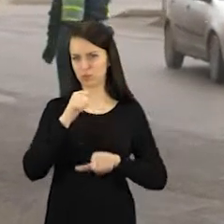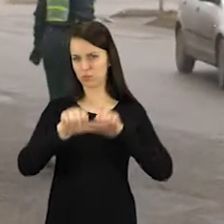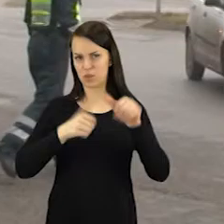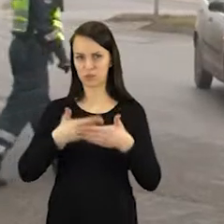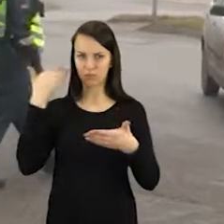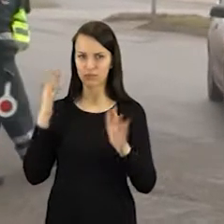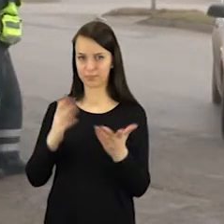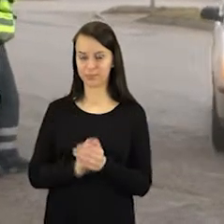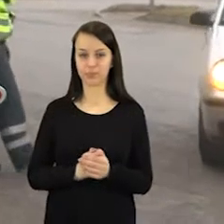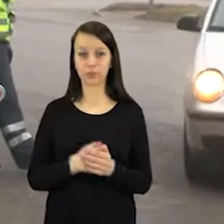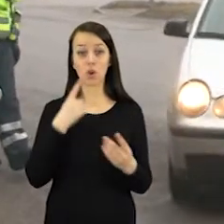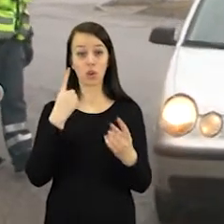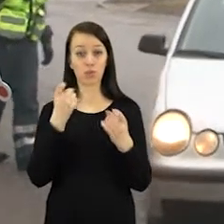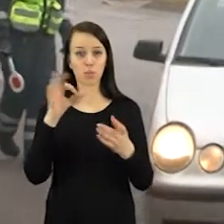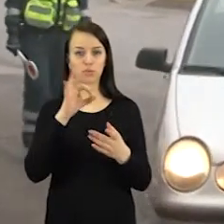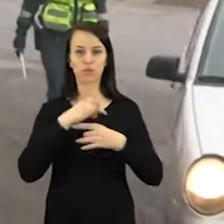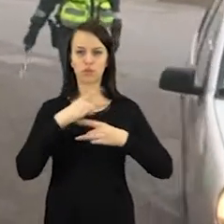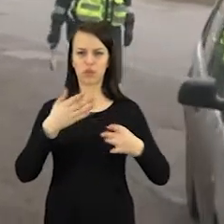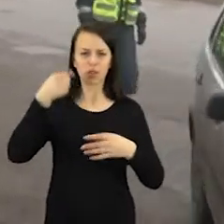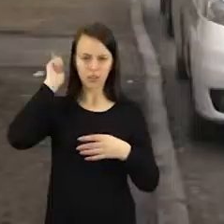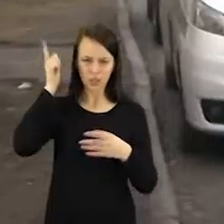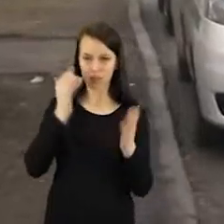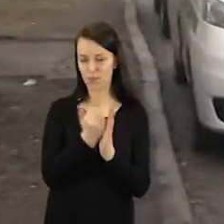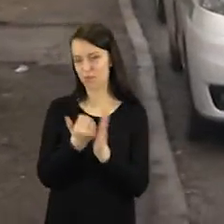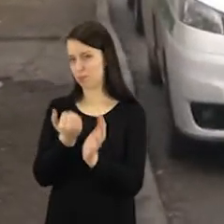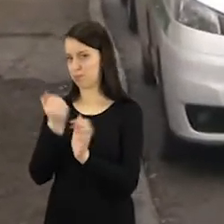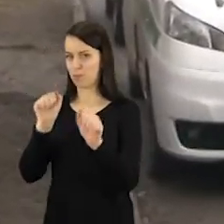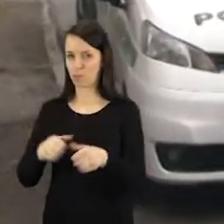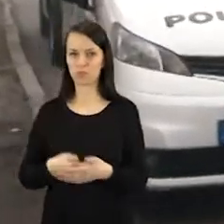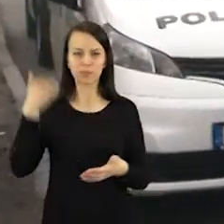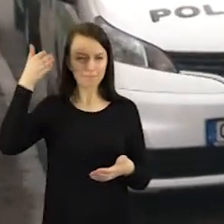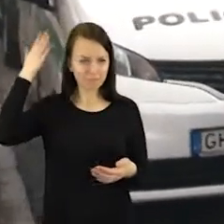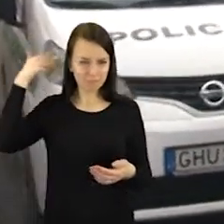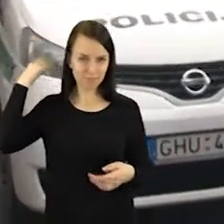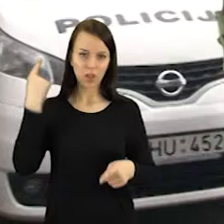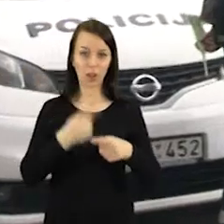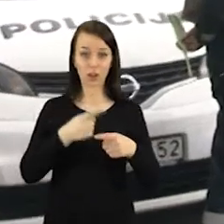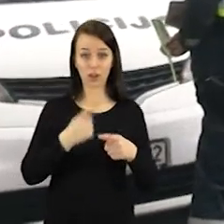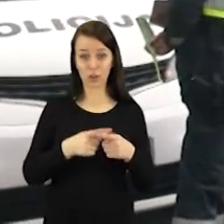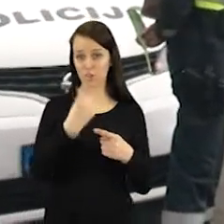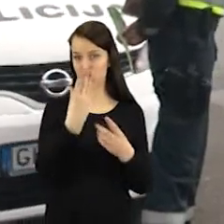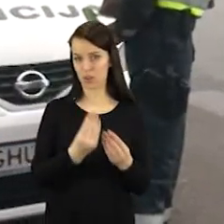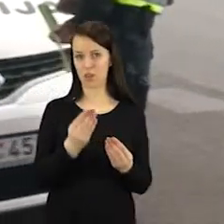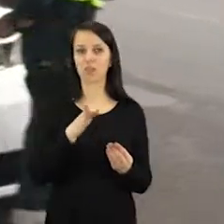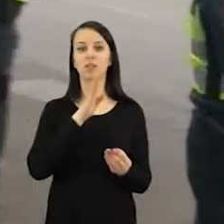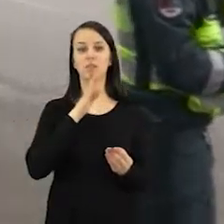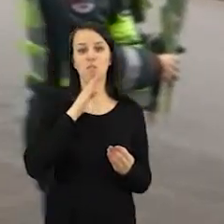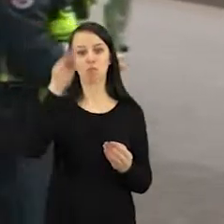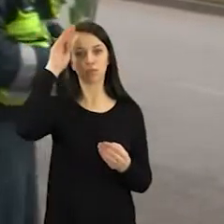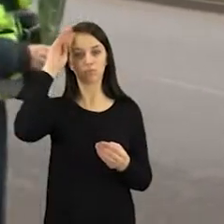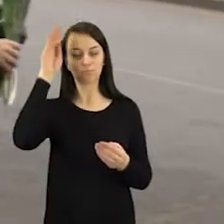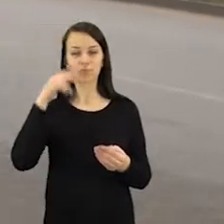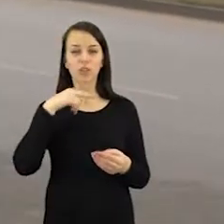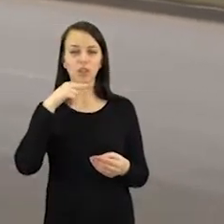šimtmetį, šio šventė su žuomasgu galima rasti dar antikos laikais. Pasakį storinių šaltinių, tam tikrą dieną senovės Graikijoje